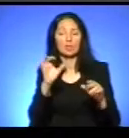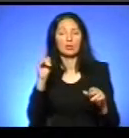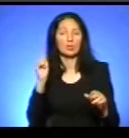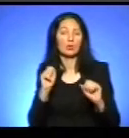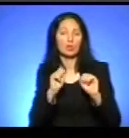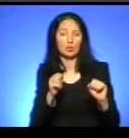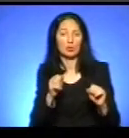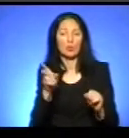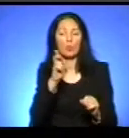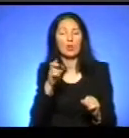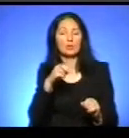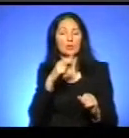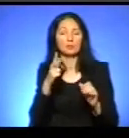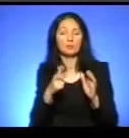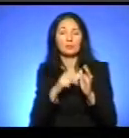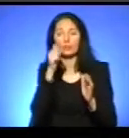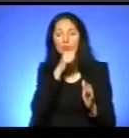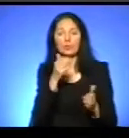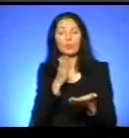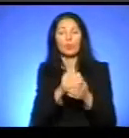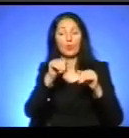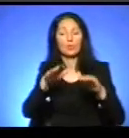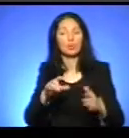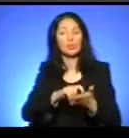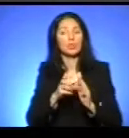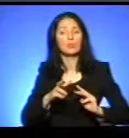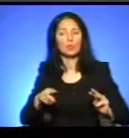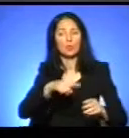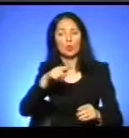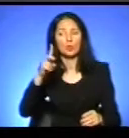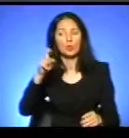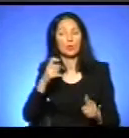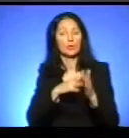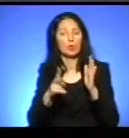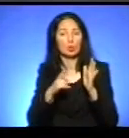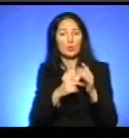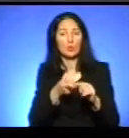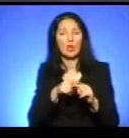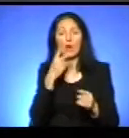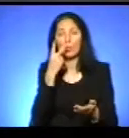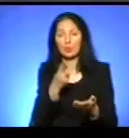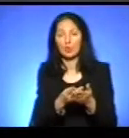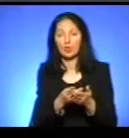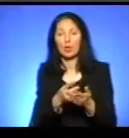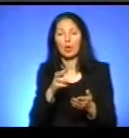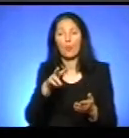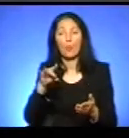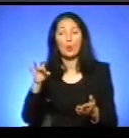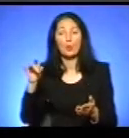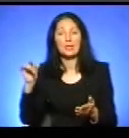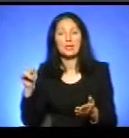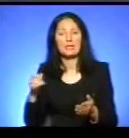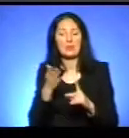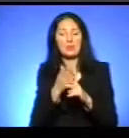року вийшла постанова Кабінету міністрів за номером 197, яка передбачає монетизацію піль в готівковій